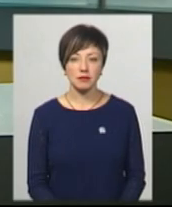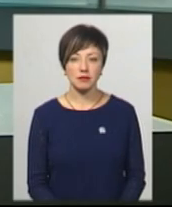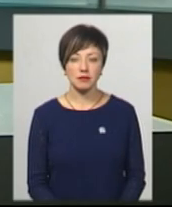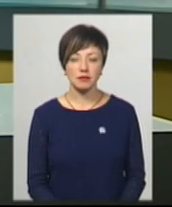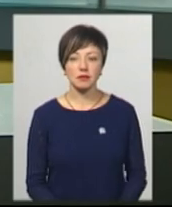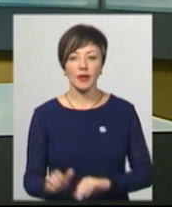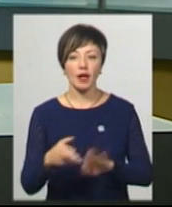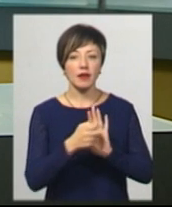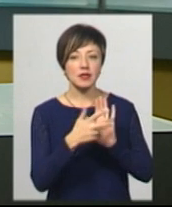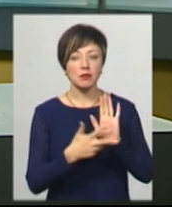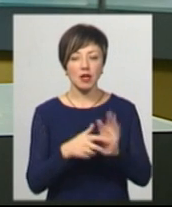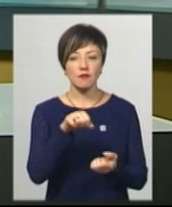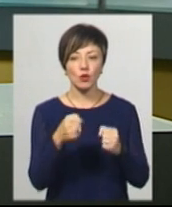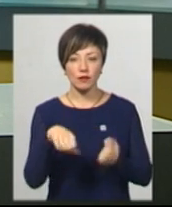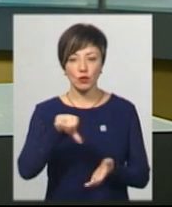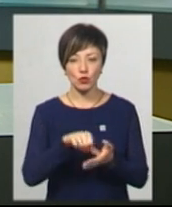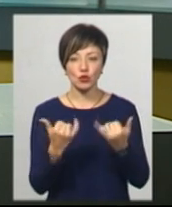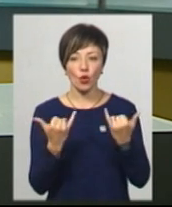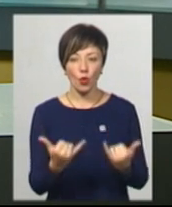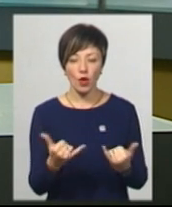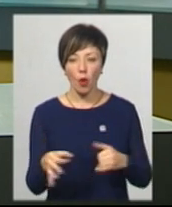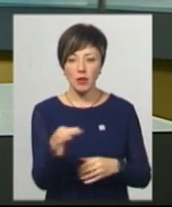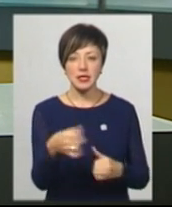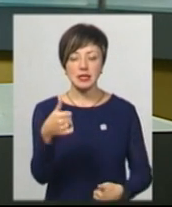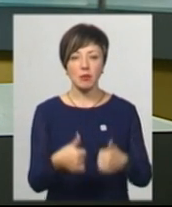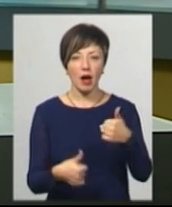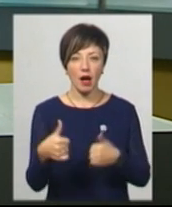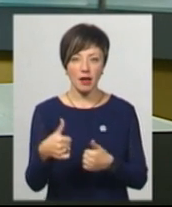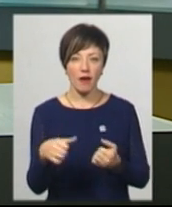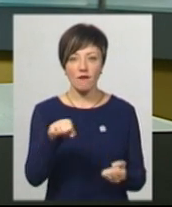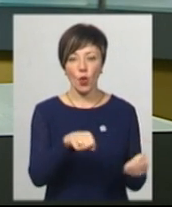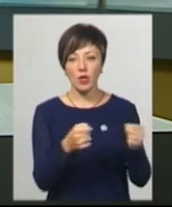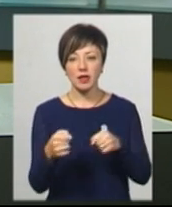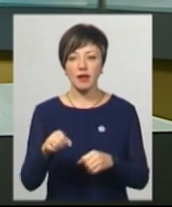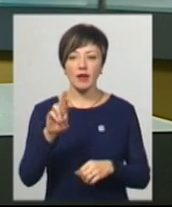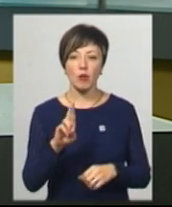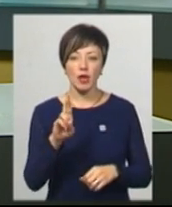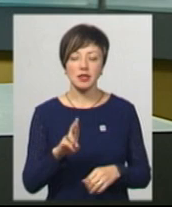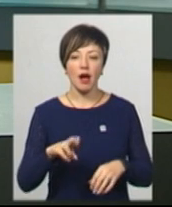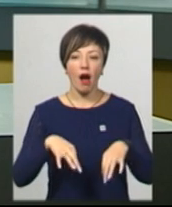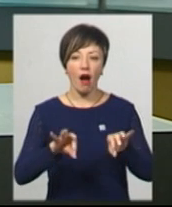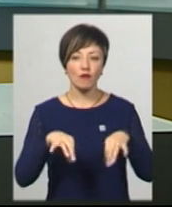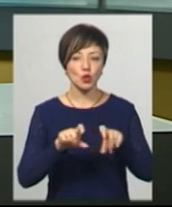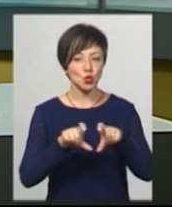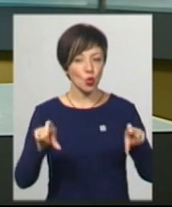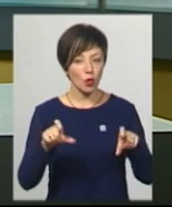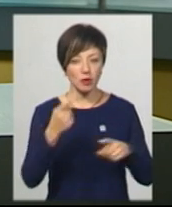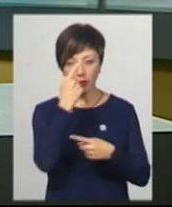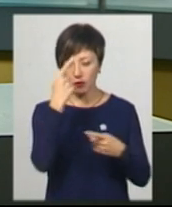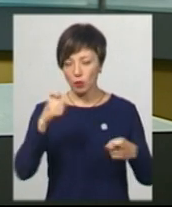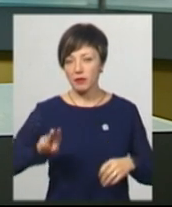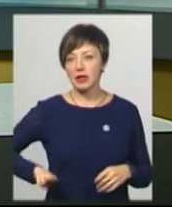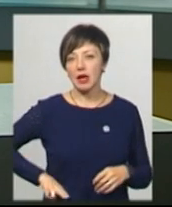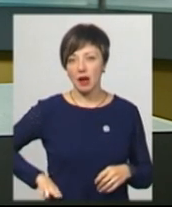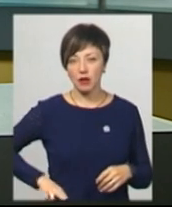18 водіїв взяли участь у сьогоднішніх обласних змаганнях з фігурного водіння у Ярмолинецькій автошколі. Про це повідомив